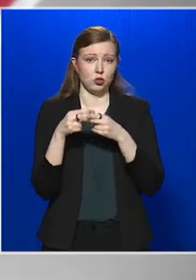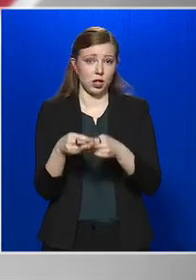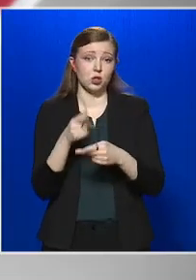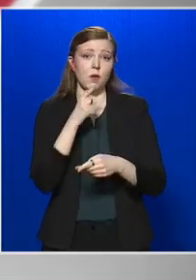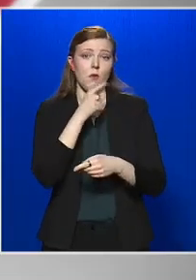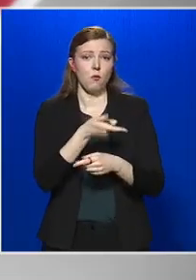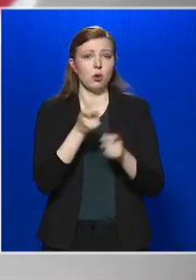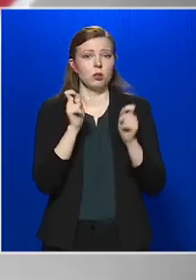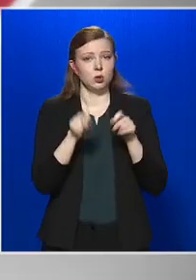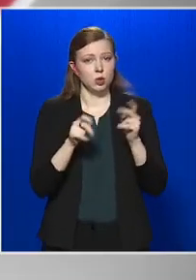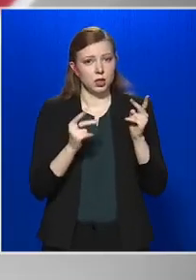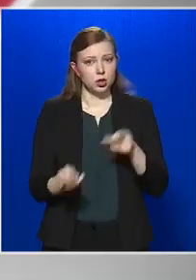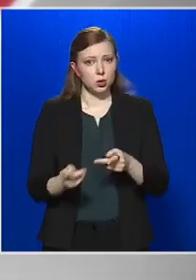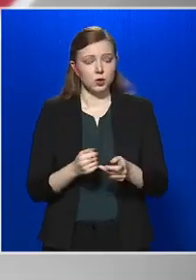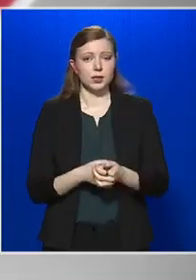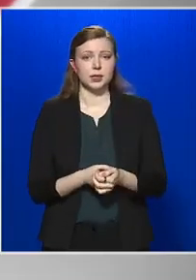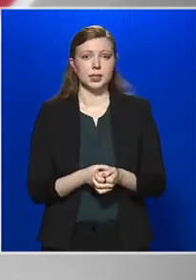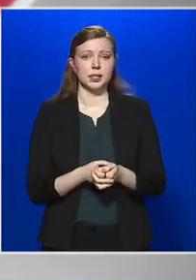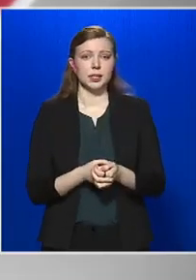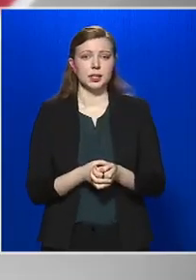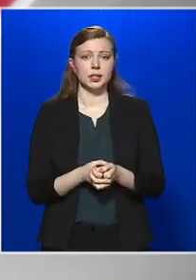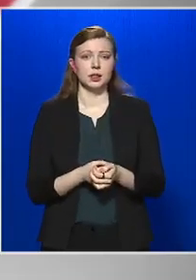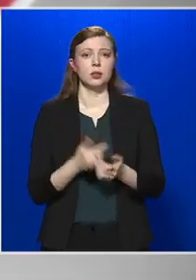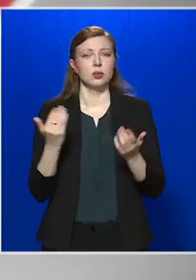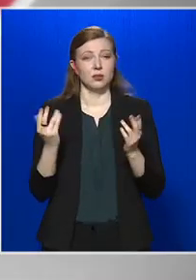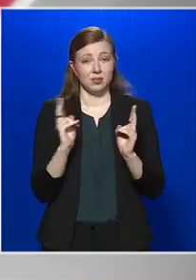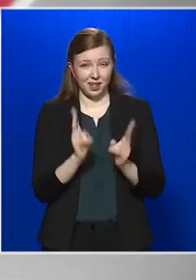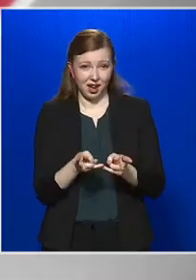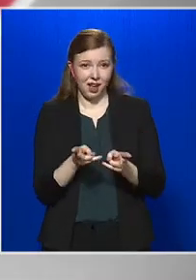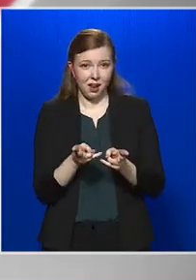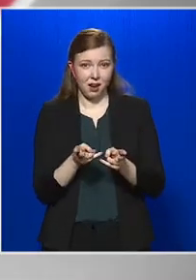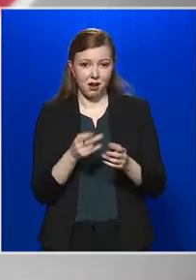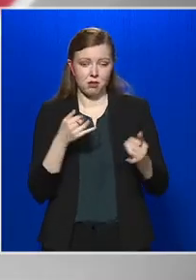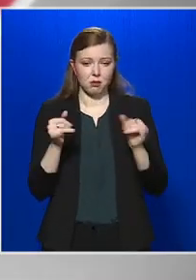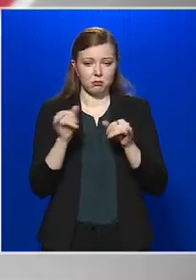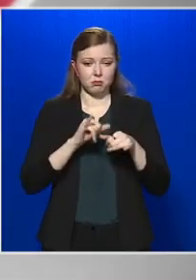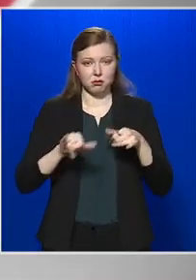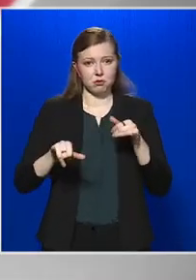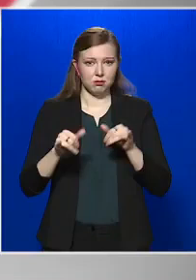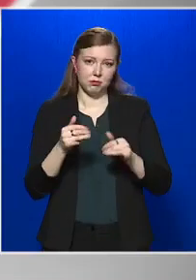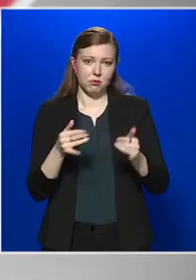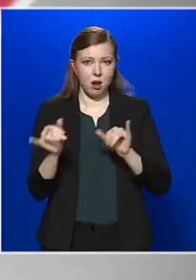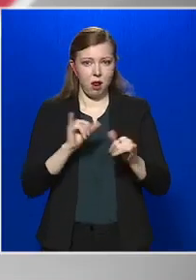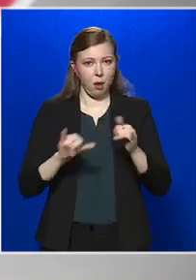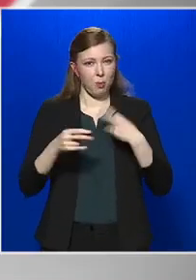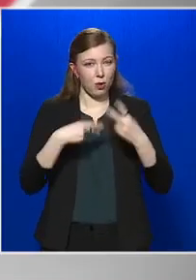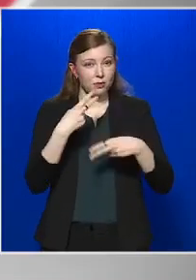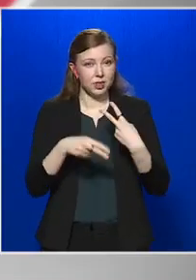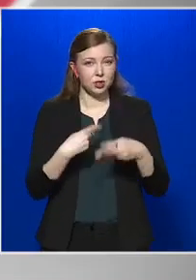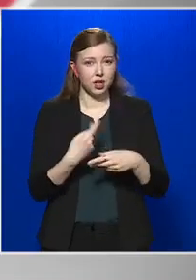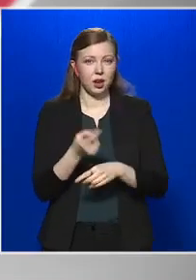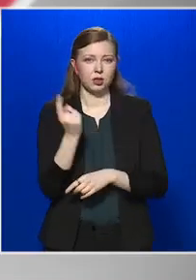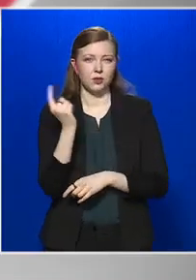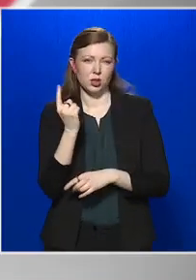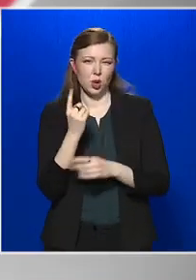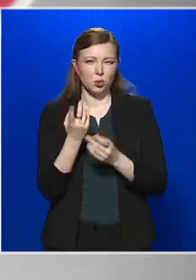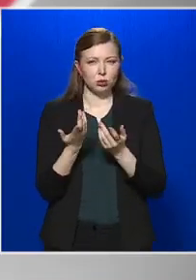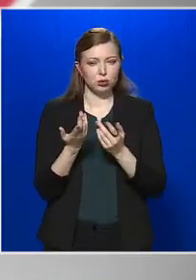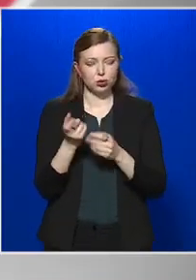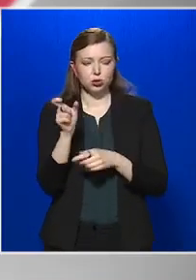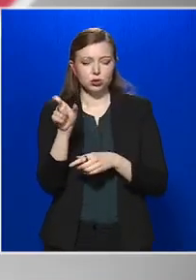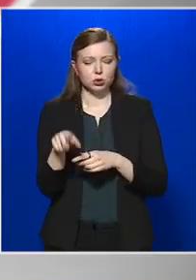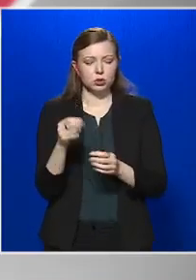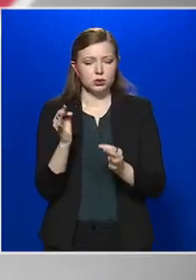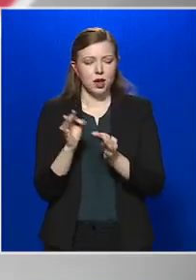fogják hozni azt a döntést, hogy szükséges-e a laboratóriumi vizsgálat, gyanúsnak minősül-e